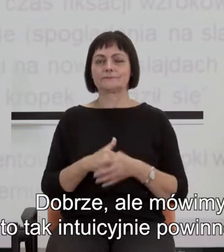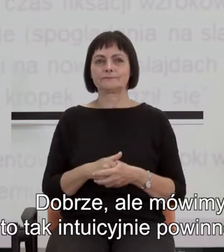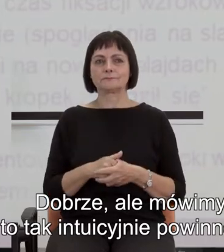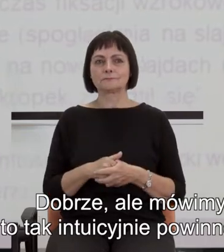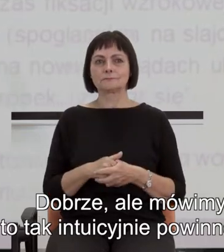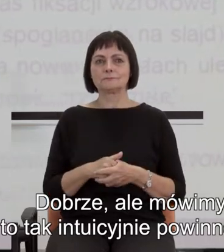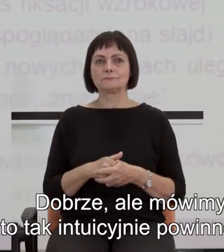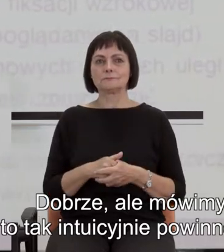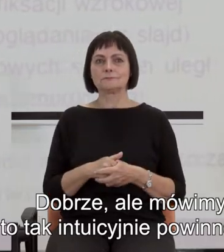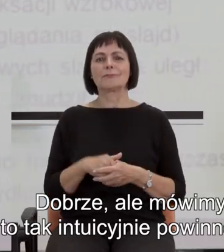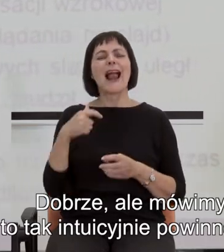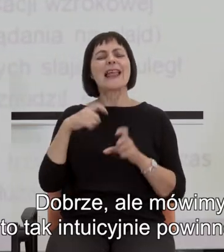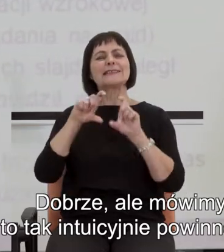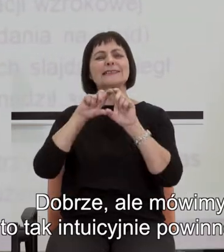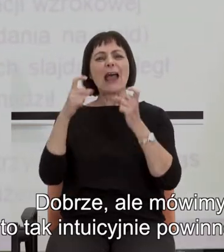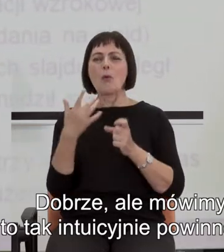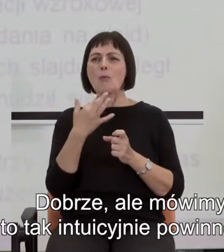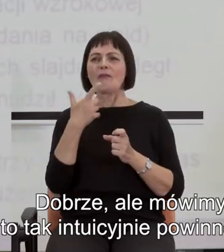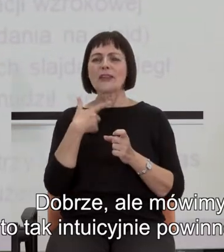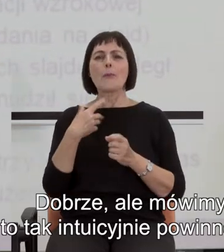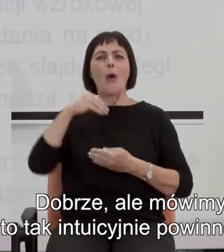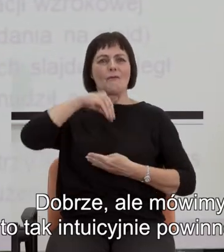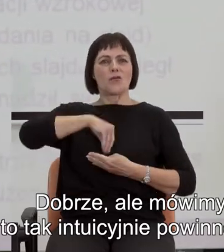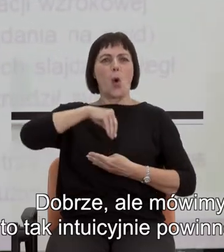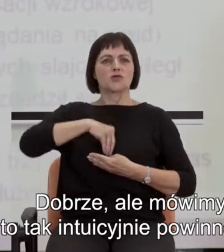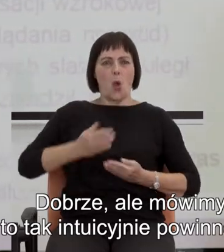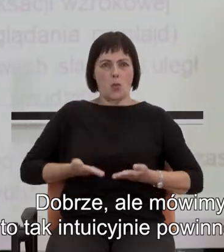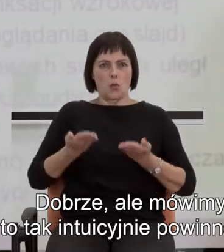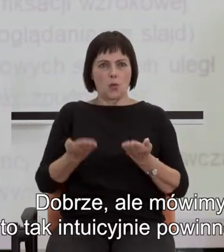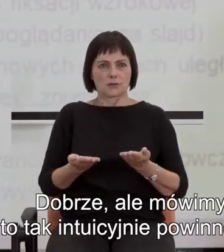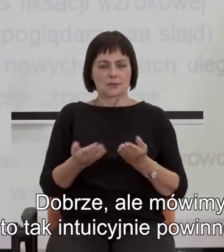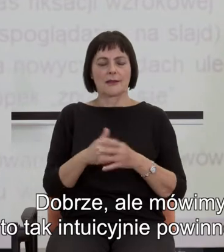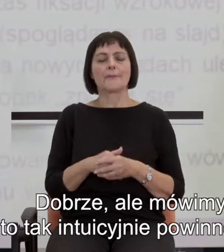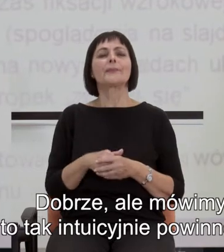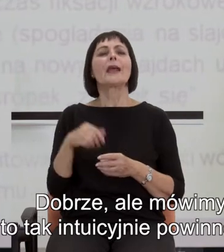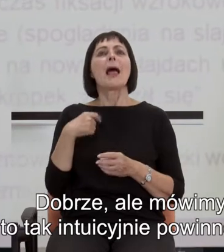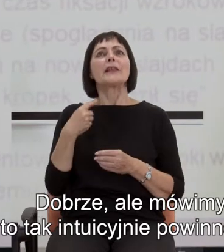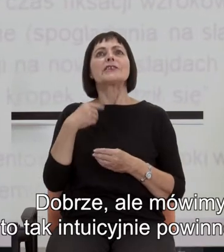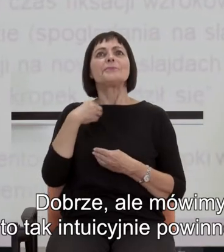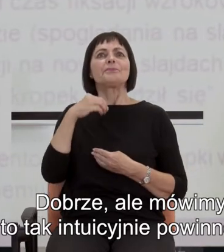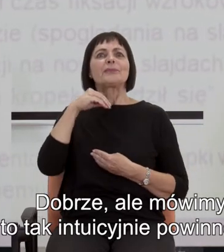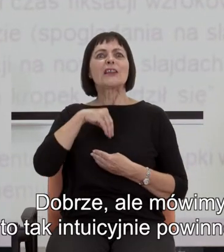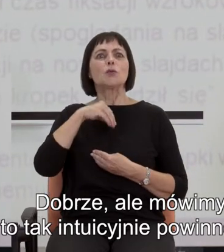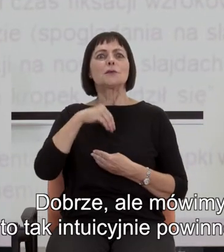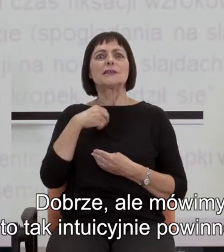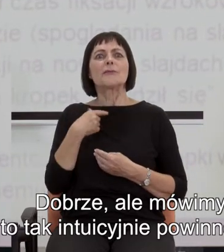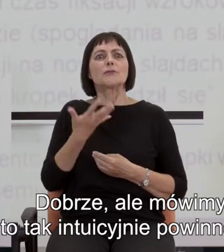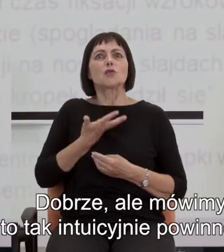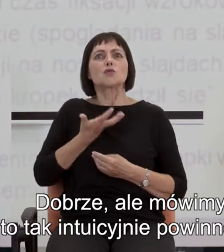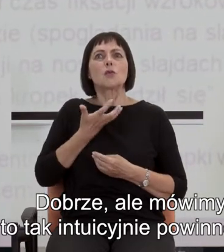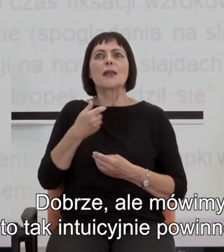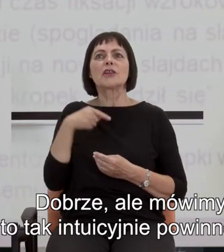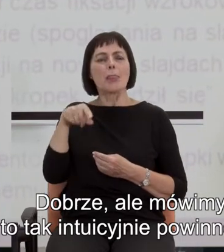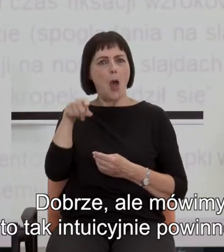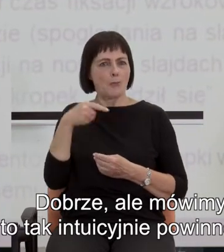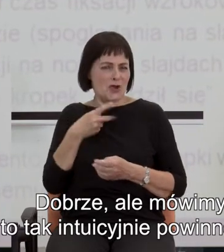dobrze, ale mówimy cały czas o wrodzoności. No jeśli coś ma być wrodzone, no to tak intuicyjnie powinno być to dostępne już